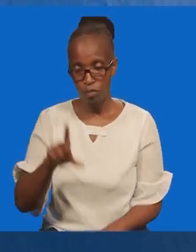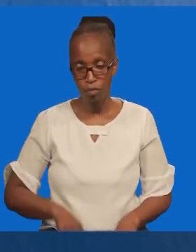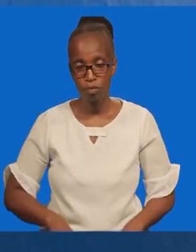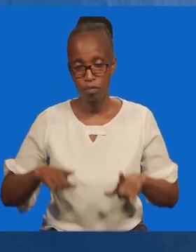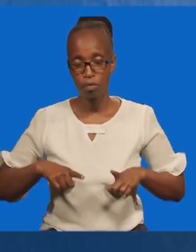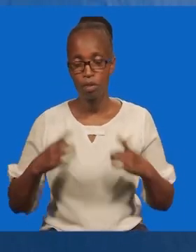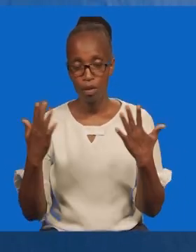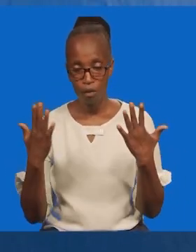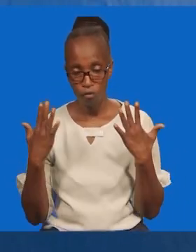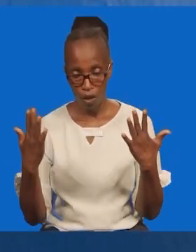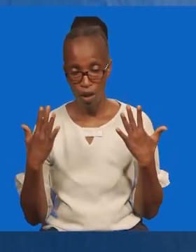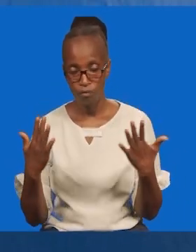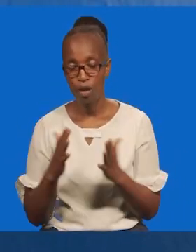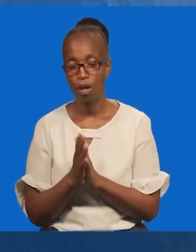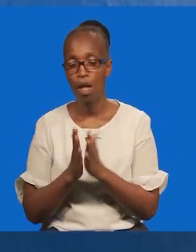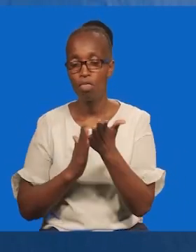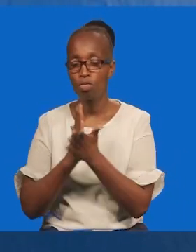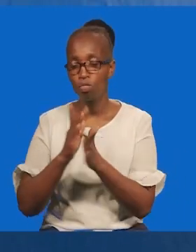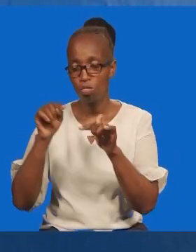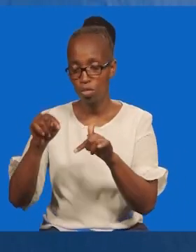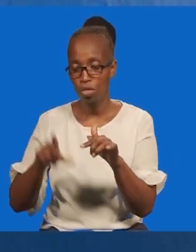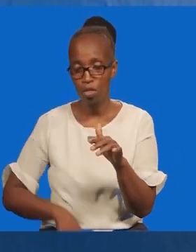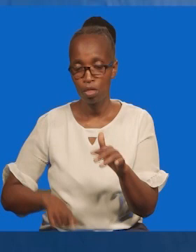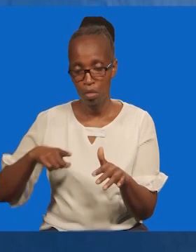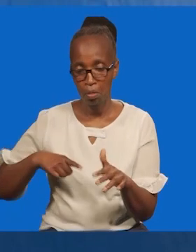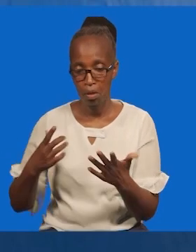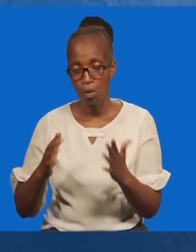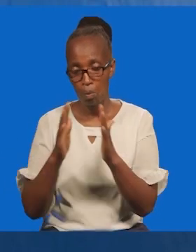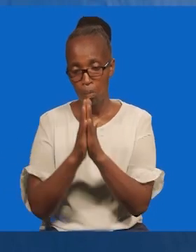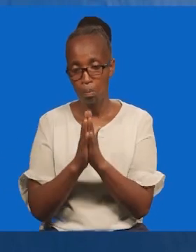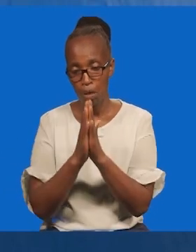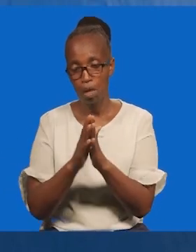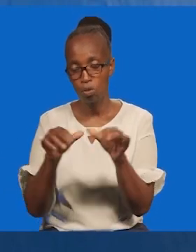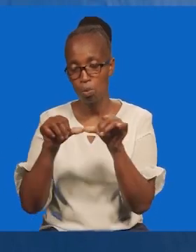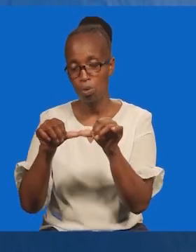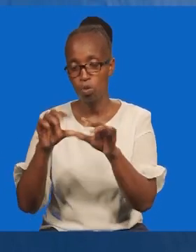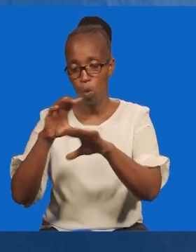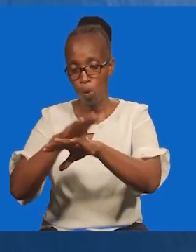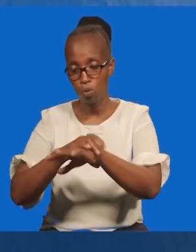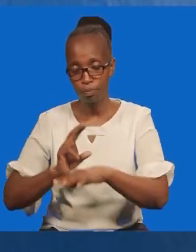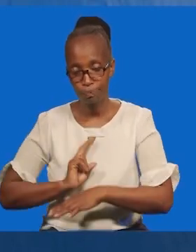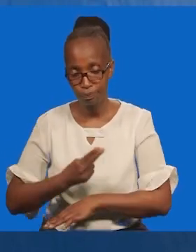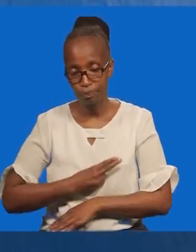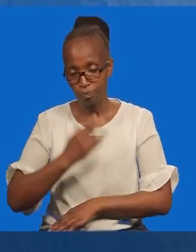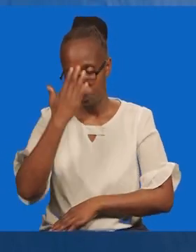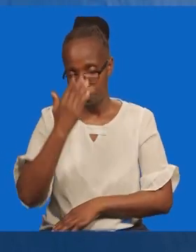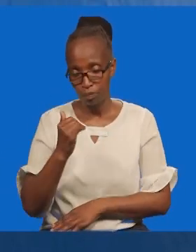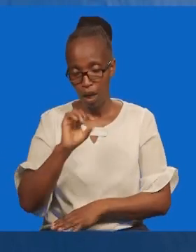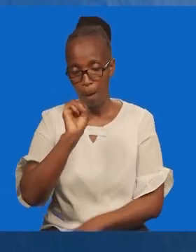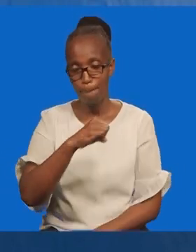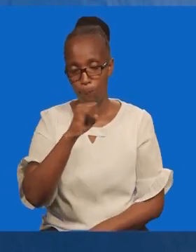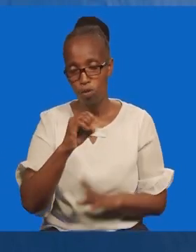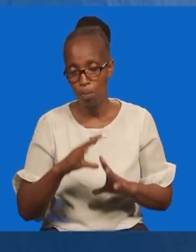uneshi milele. Wewe pamu ya nazi katika mwasha yote, na katika mwasha haya tunayo ishiya paduniani, bado kazidi kutushikilia.